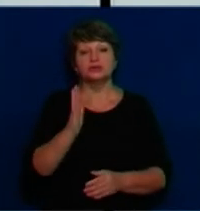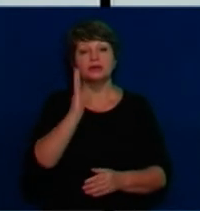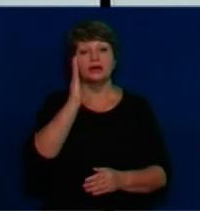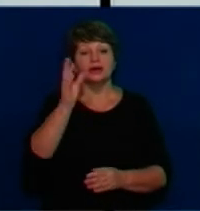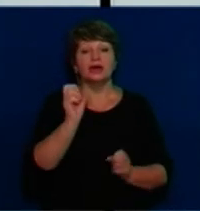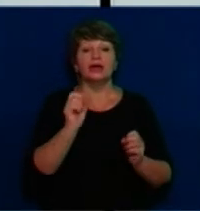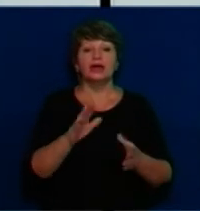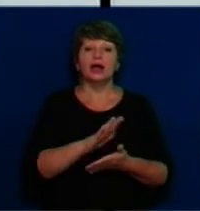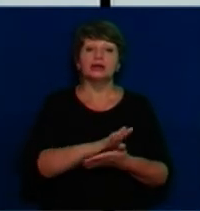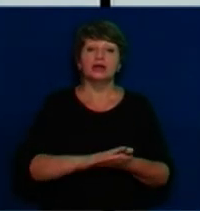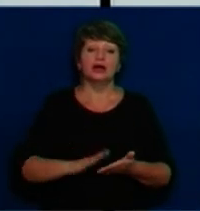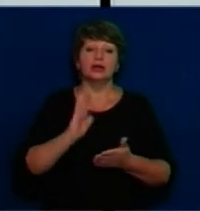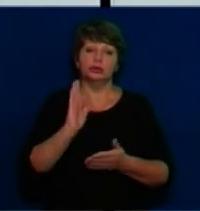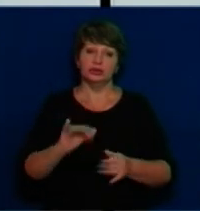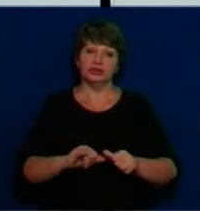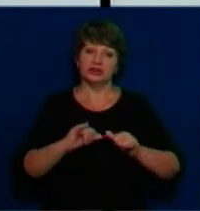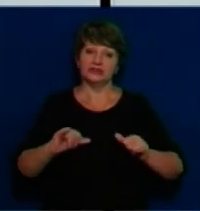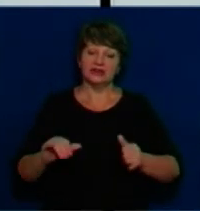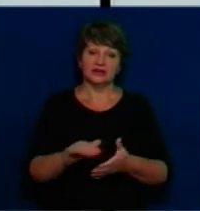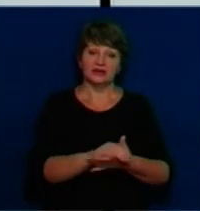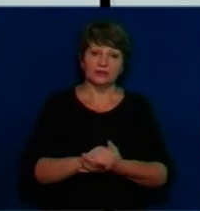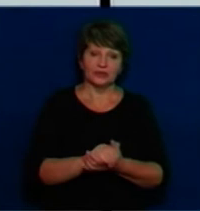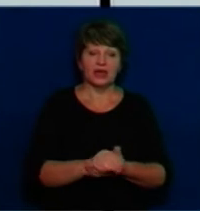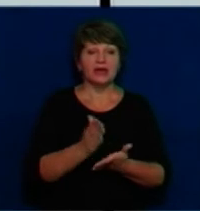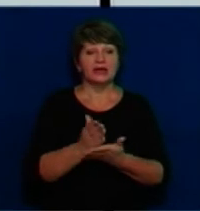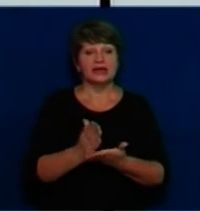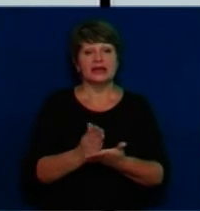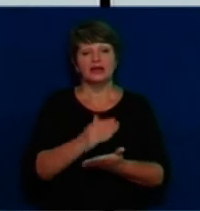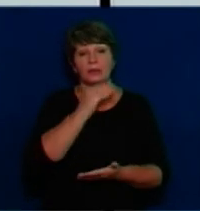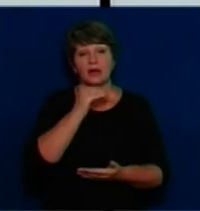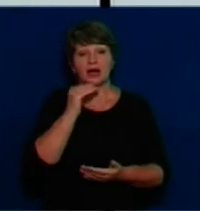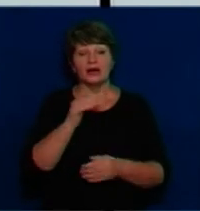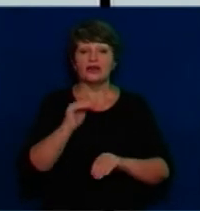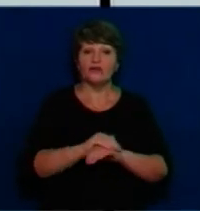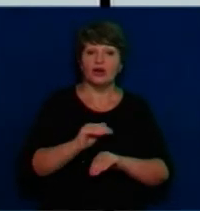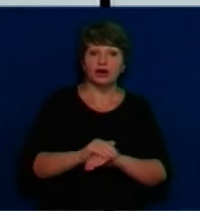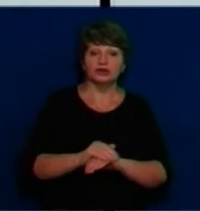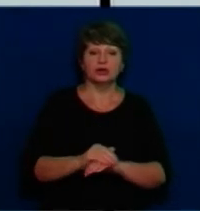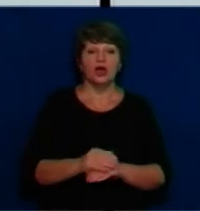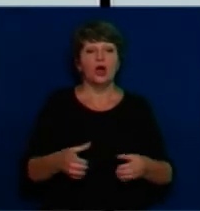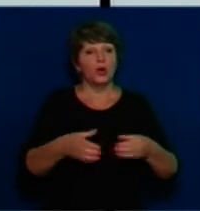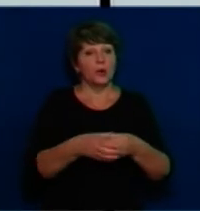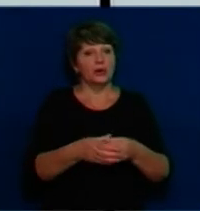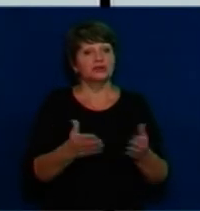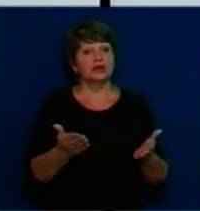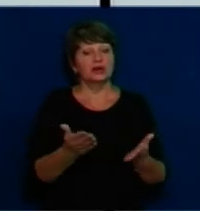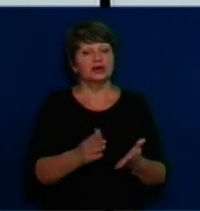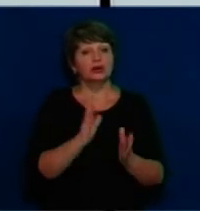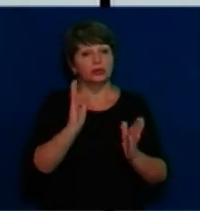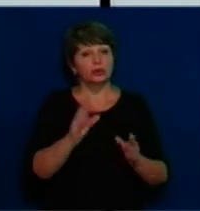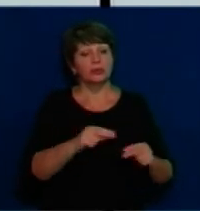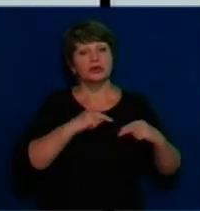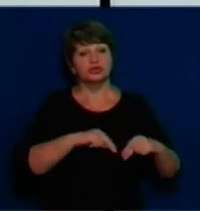як далі буде розвиватися громада. Це буде завісити дуже багато факторов. От команди, яка буде працювати, яка буде думати, як